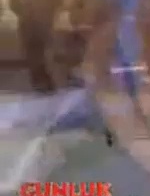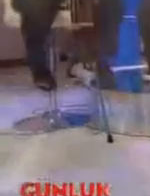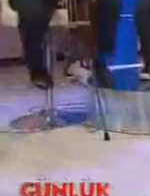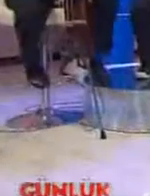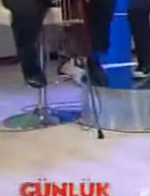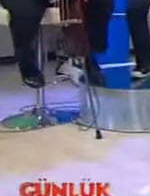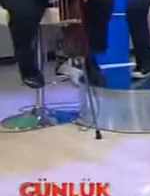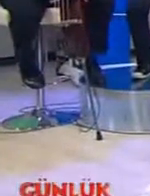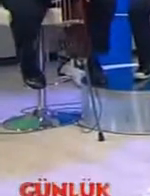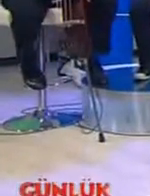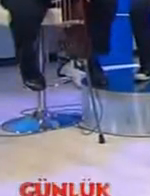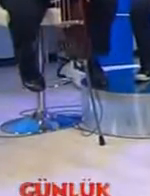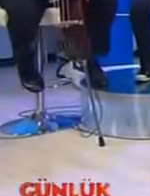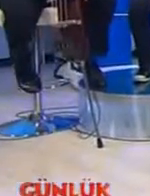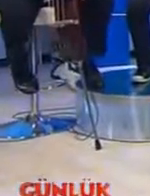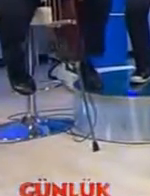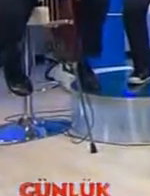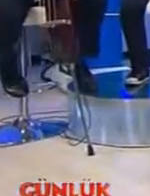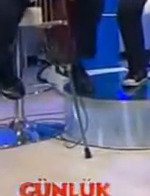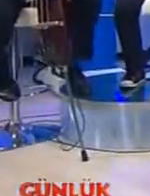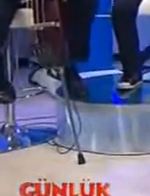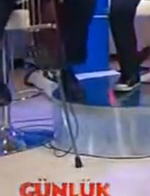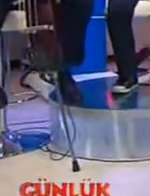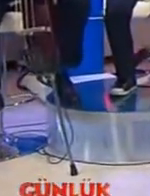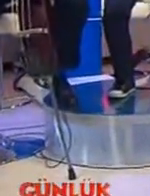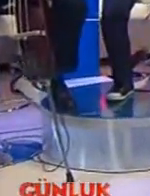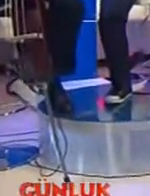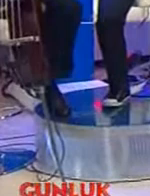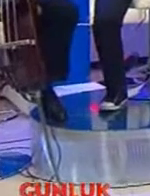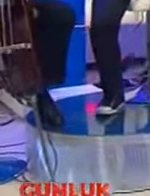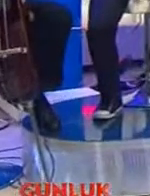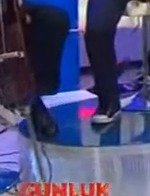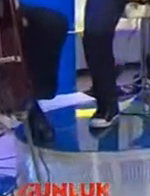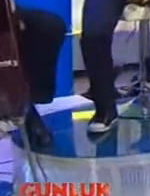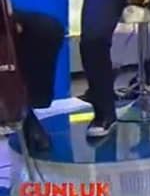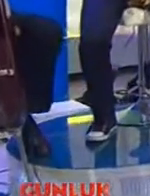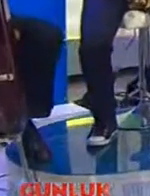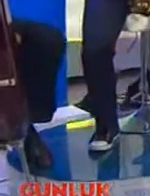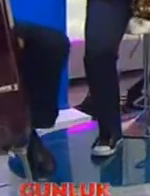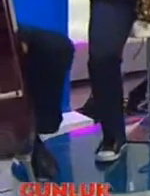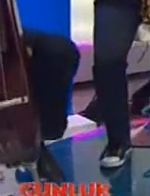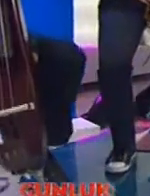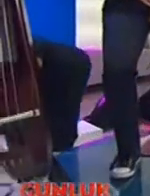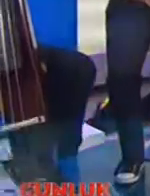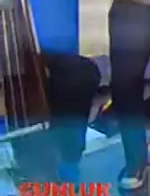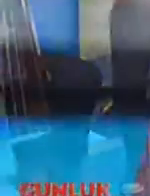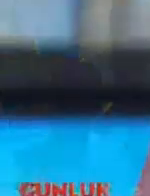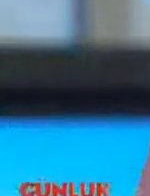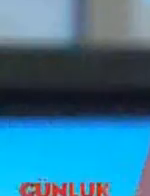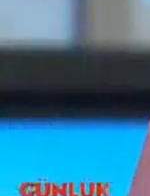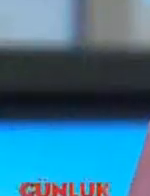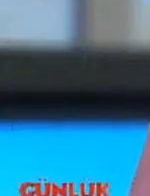Kalk gittin yerde mutlu Ya da